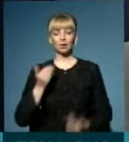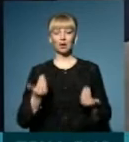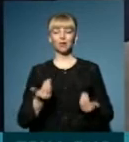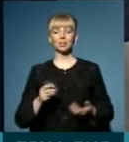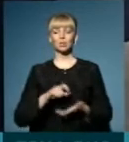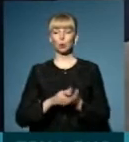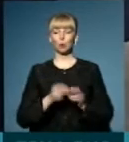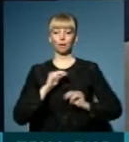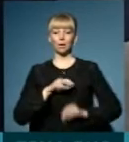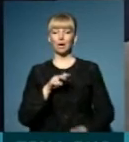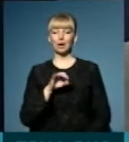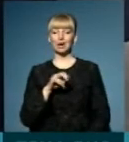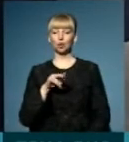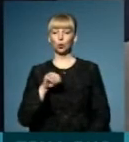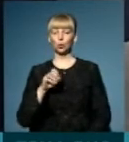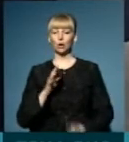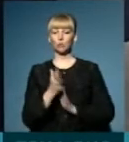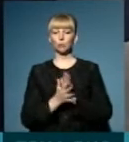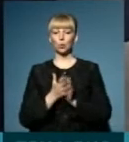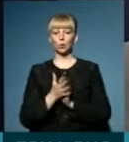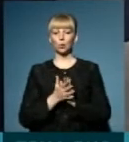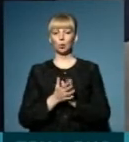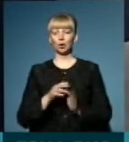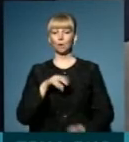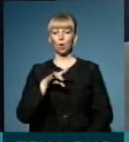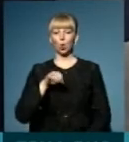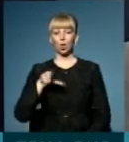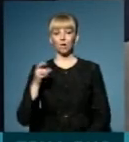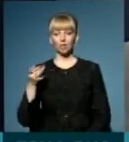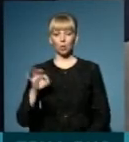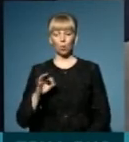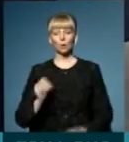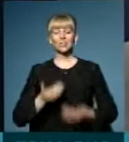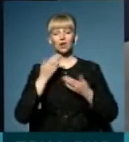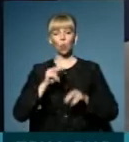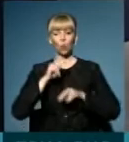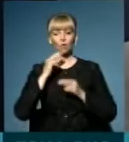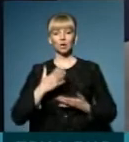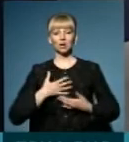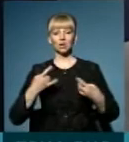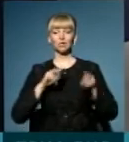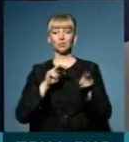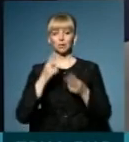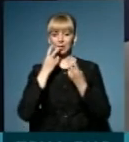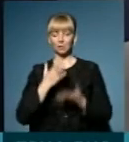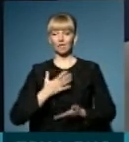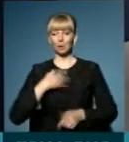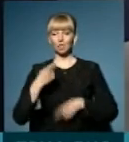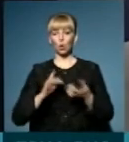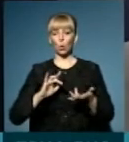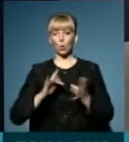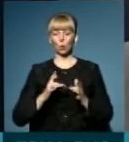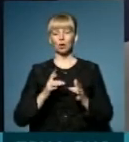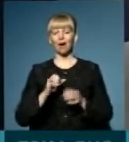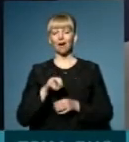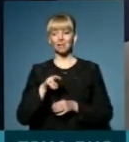вас у студії працює Лілія Дудка, Сурдопереклад від Лесі Прохоренко. І звертаю увагу наших глядачів, які дивляться нас через аналог. За